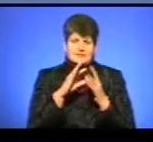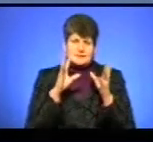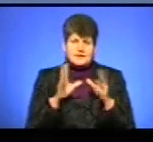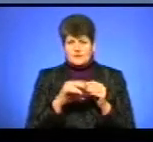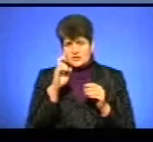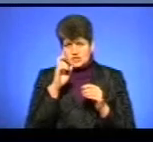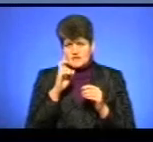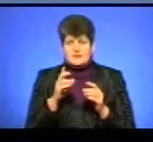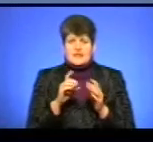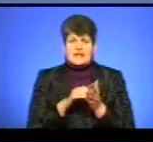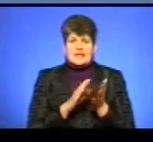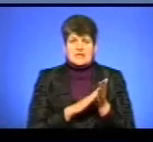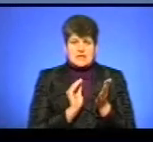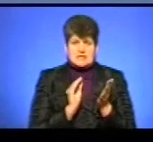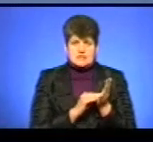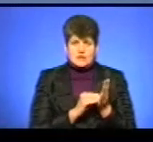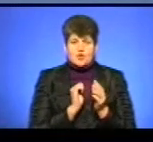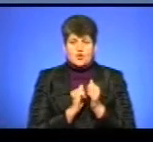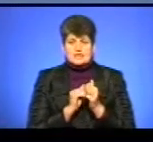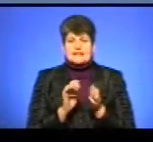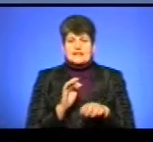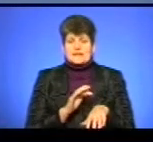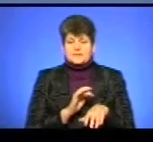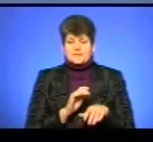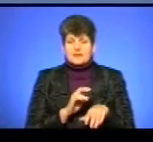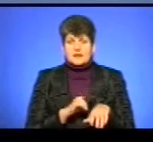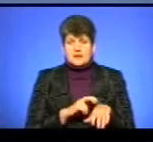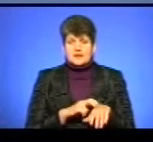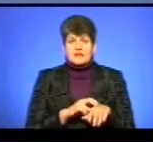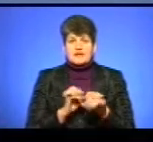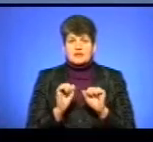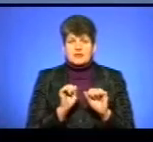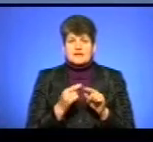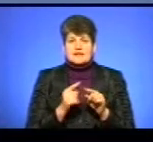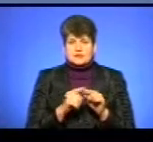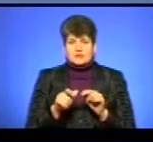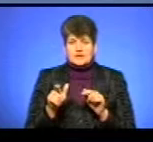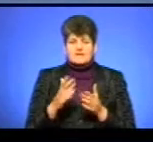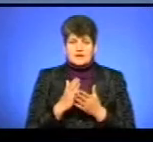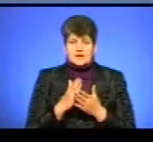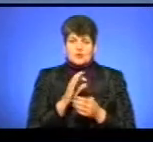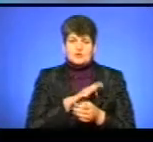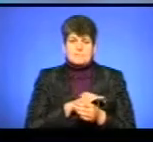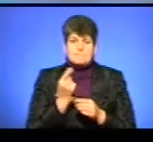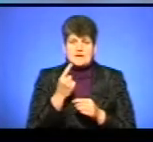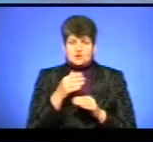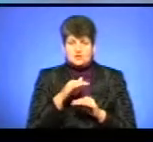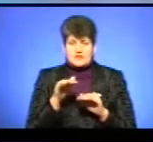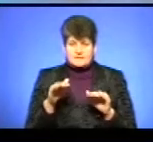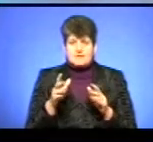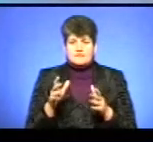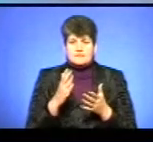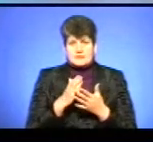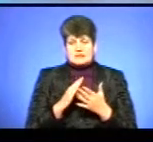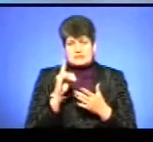цей реєстр. Тобто, кожен лікар, який безпосередньо курує даних пацієнтів, він є користувачем першого рівня, він володіє